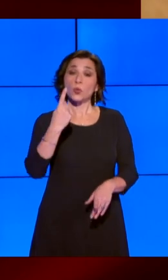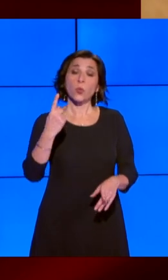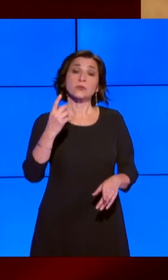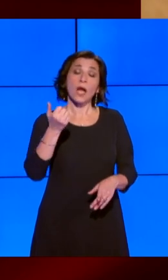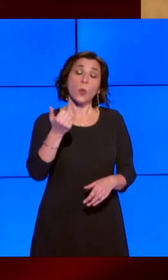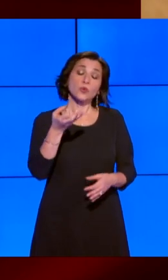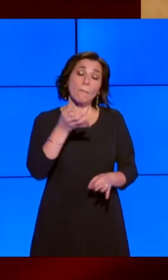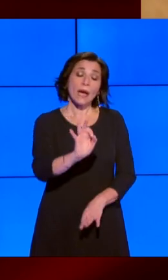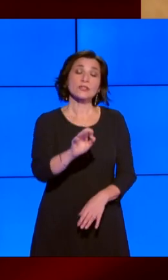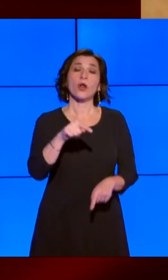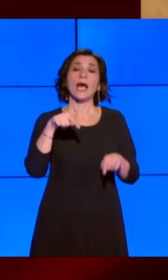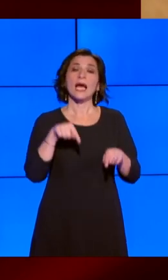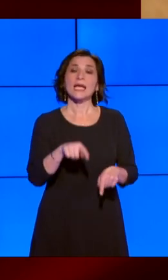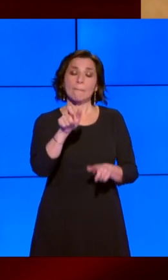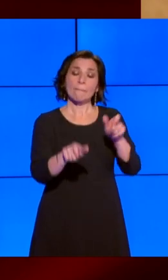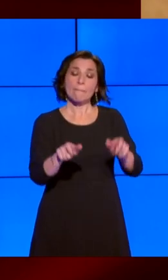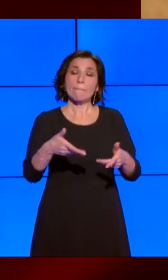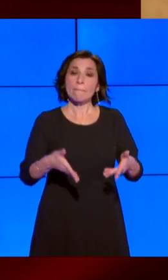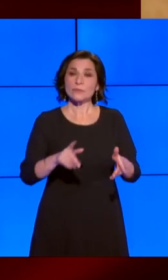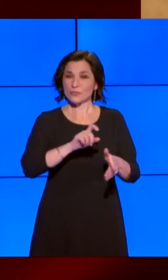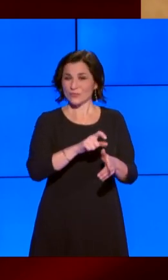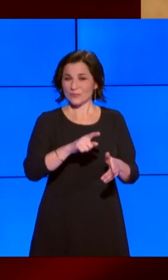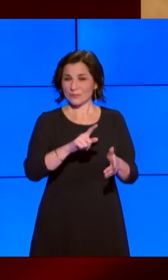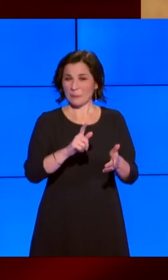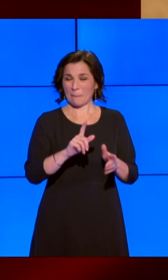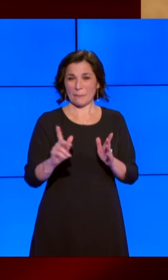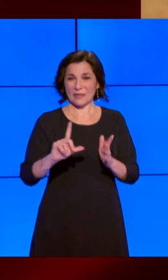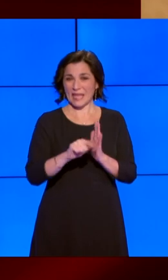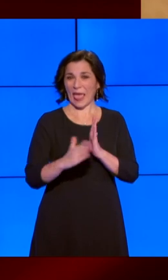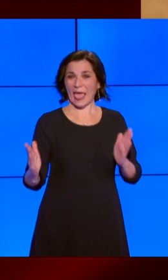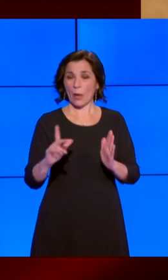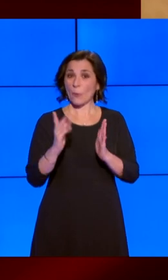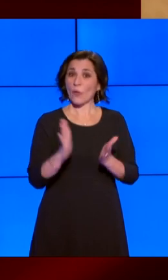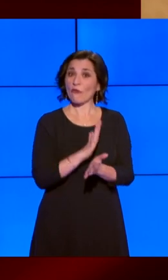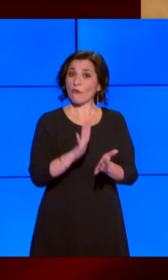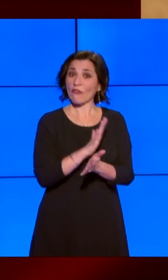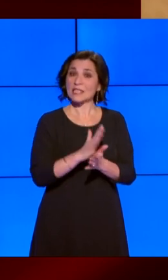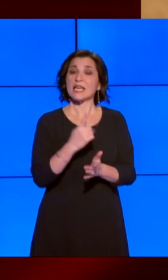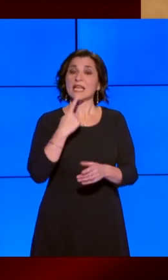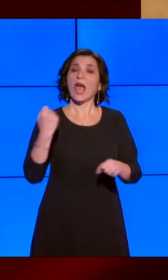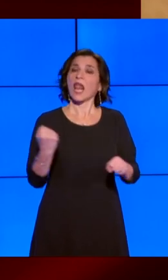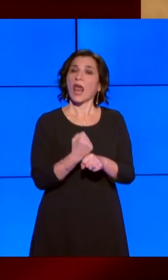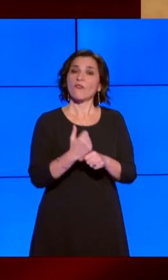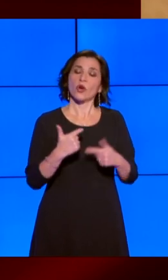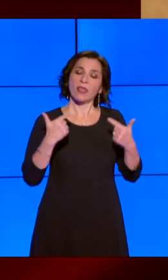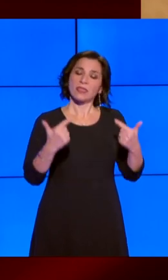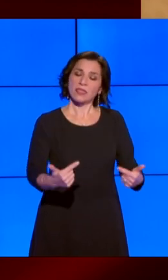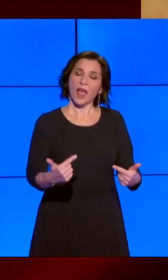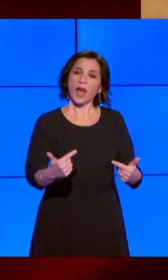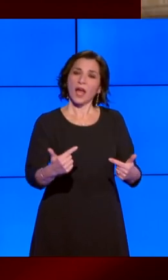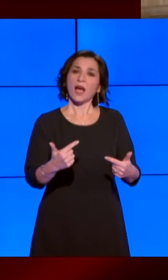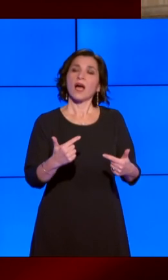festive assicurano come sempre il funzionamento dei servizi necessari alla nostra vita comune.